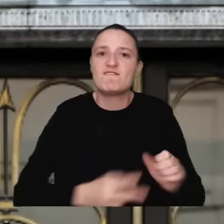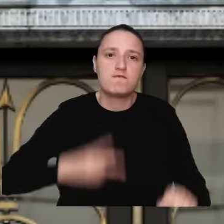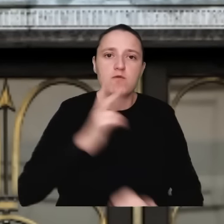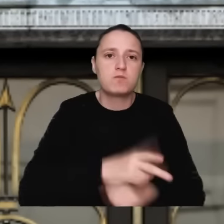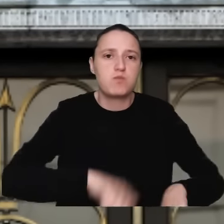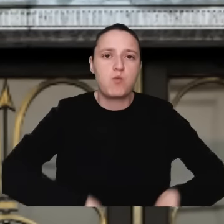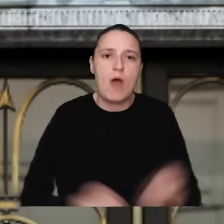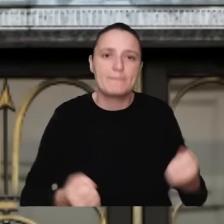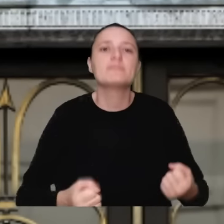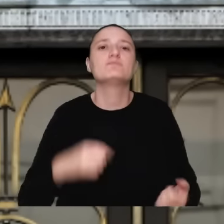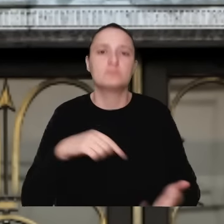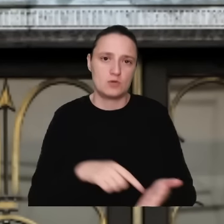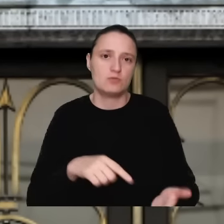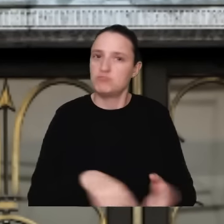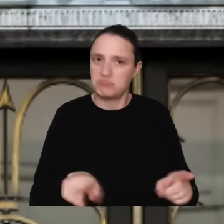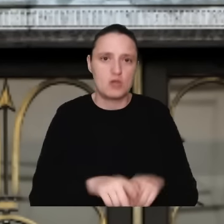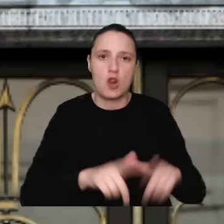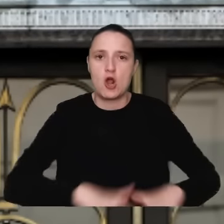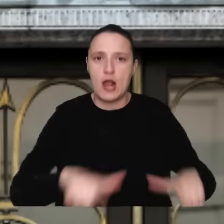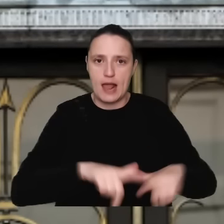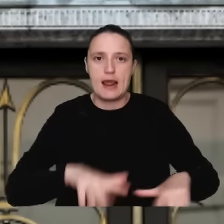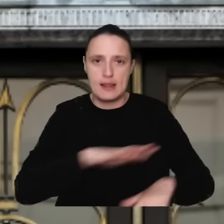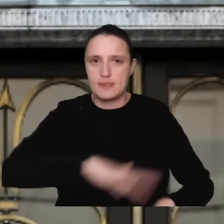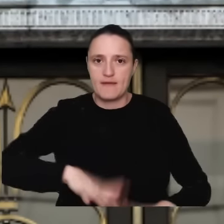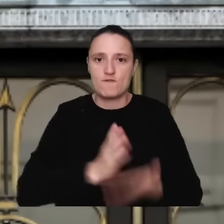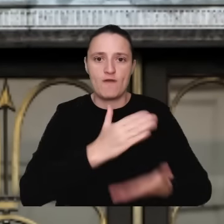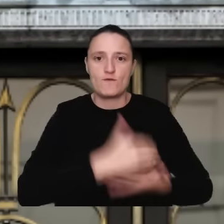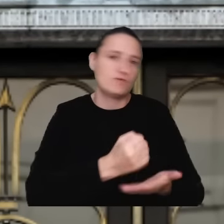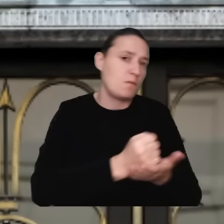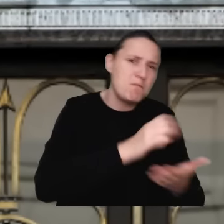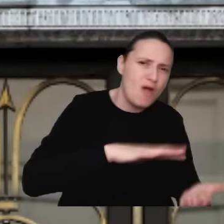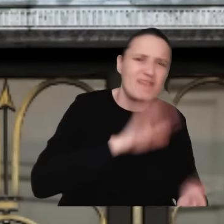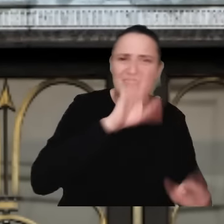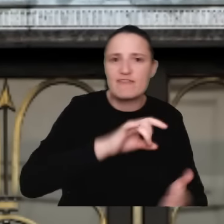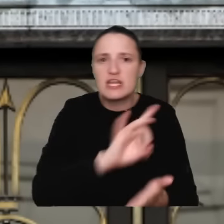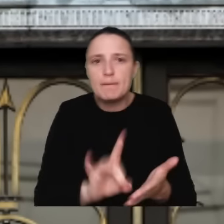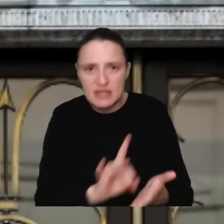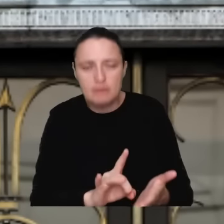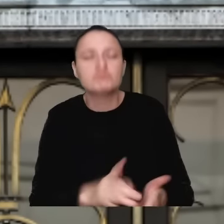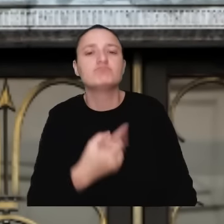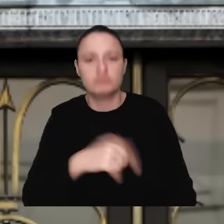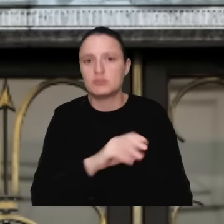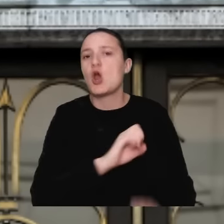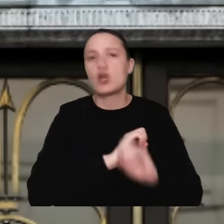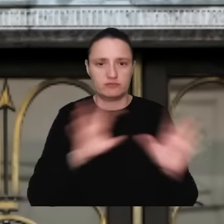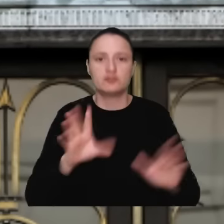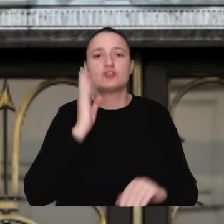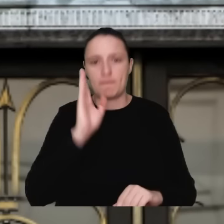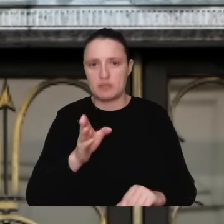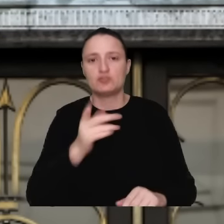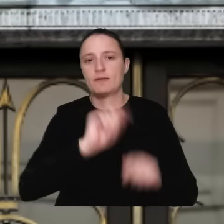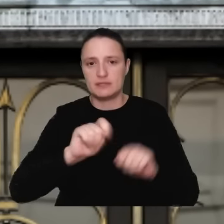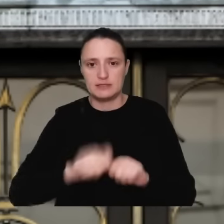na poziomie lokalnym, wojewódzkim, powiatowym, nawet gminnym, jasne, że również będą przedmiotem naszego